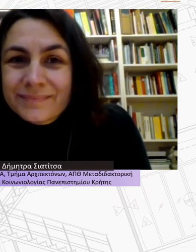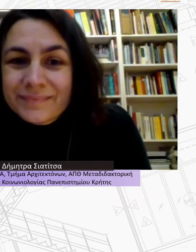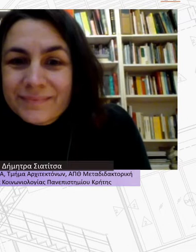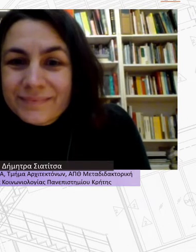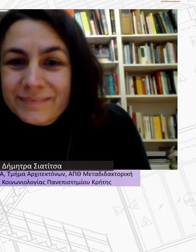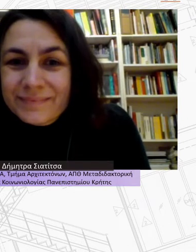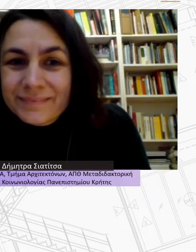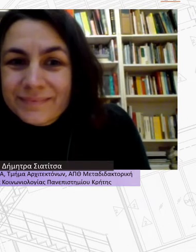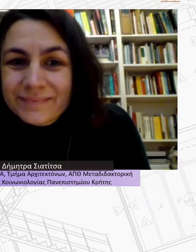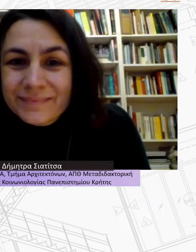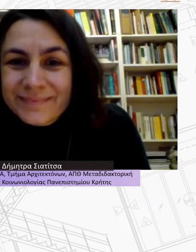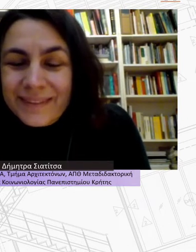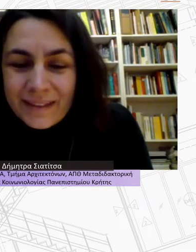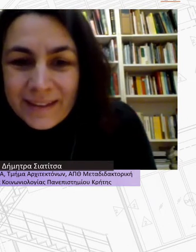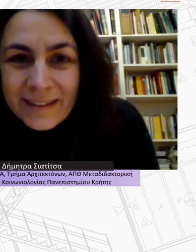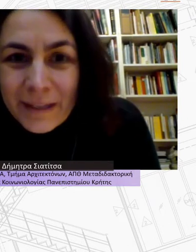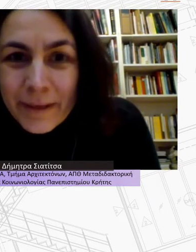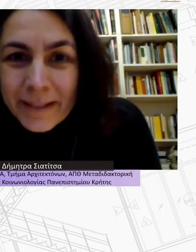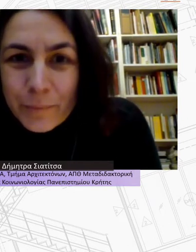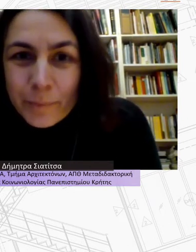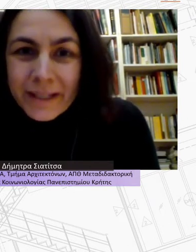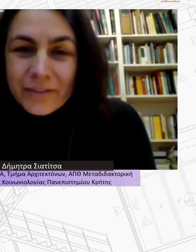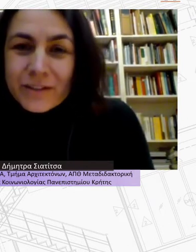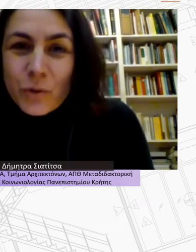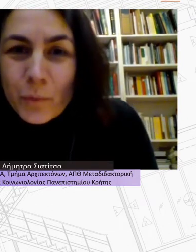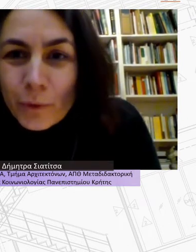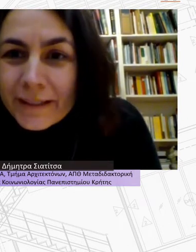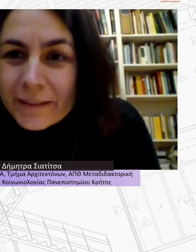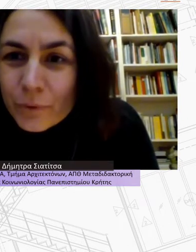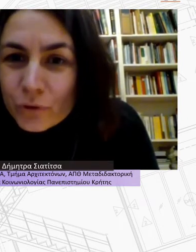Σιατίτσα έχετε τον λόγο για 10 λεπτά Καλημέρα και από μένα